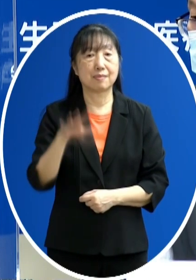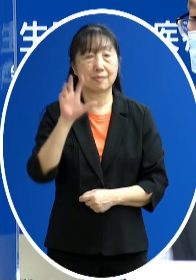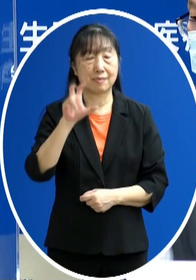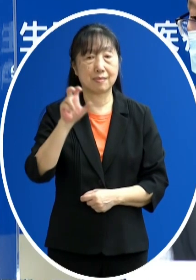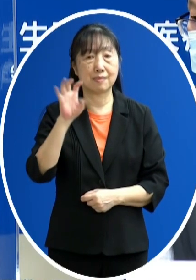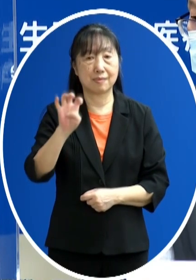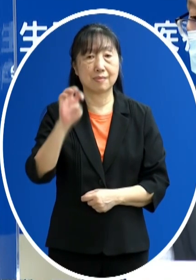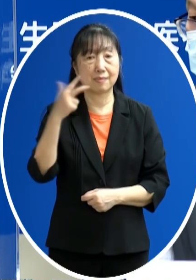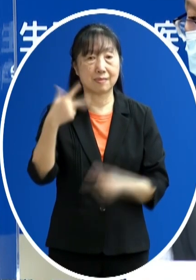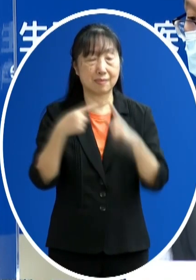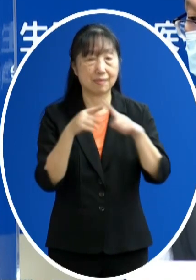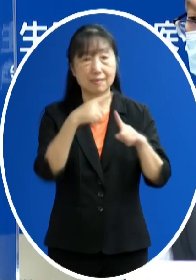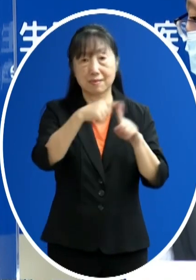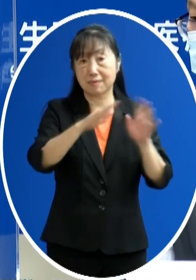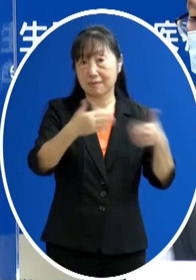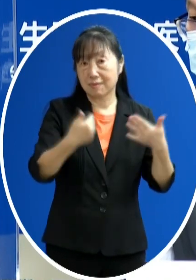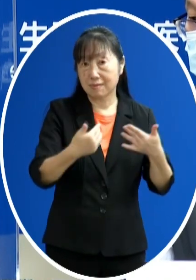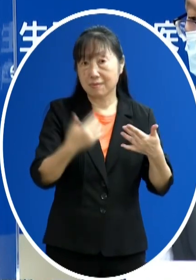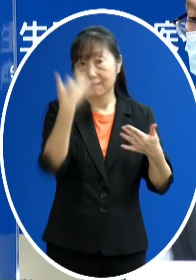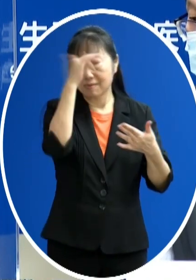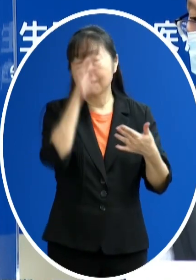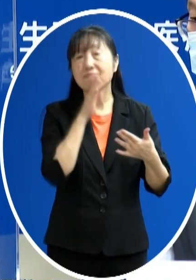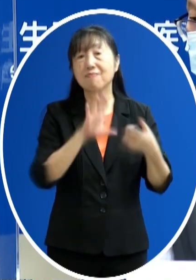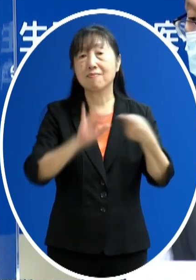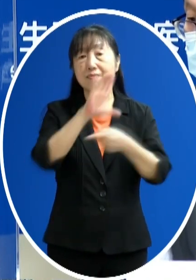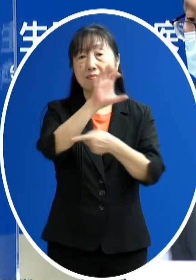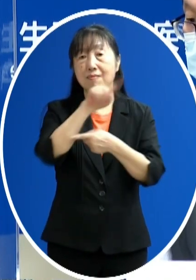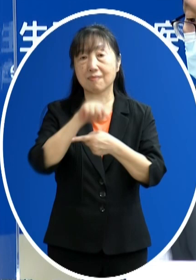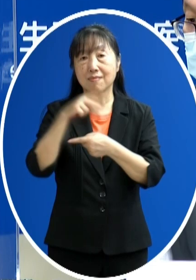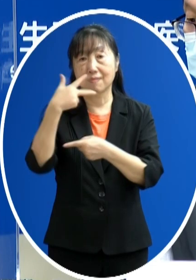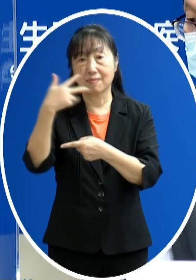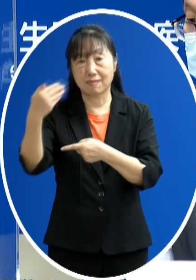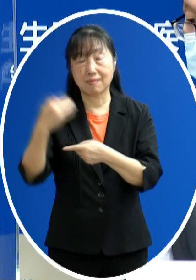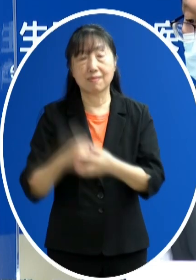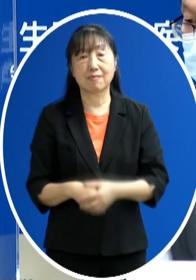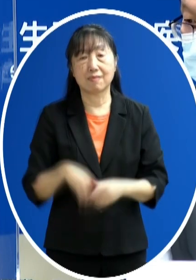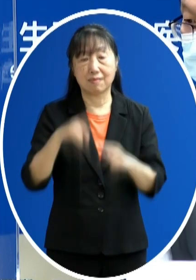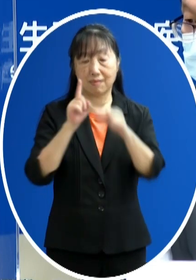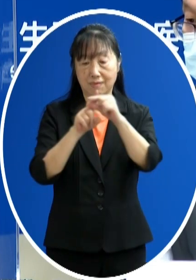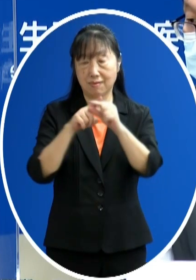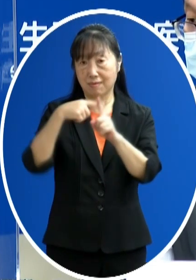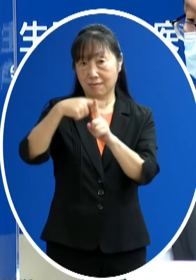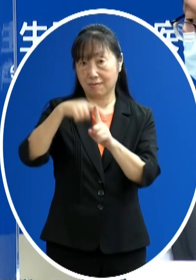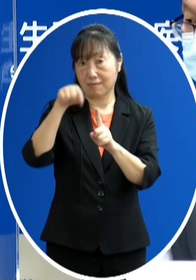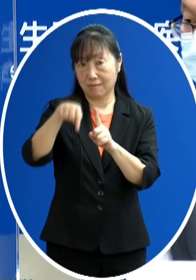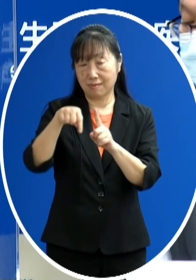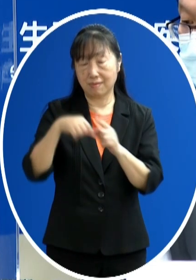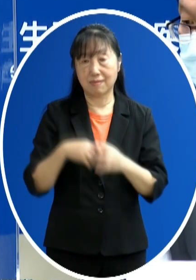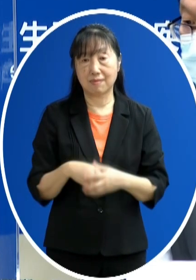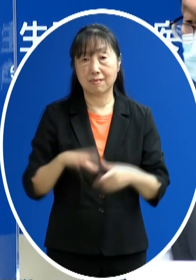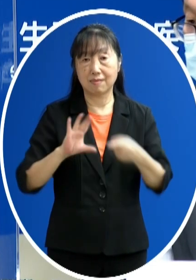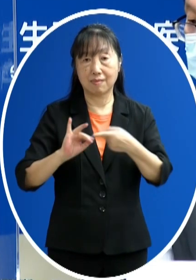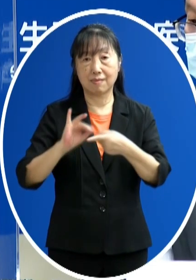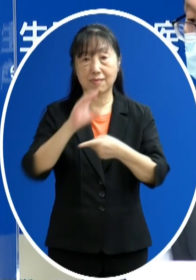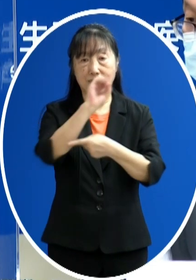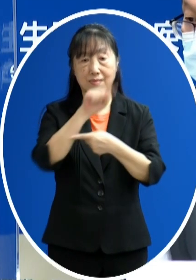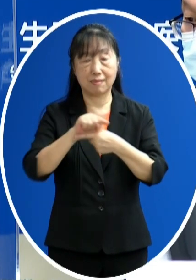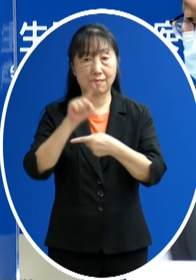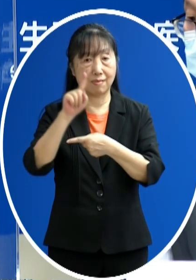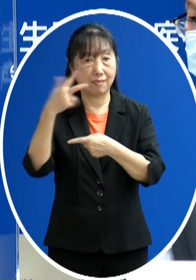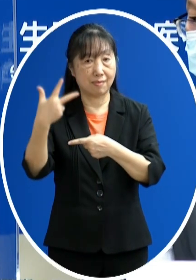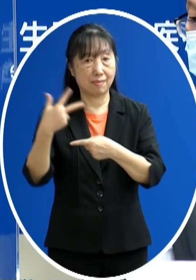那輕症無症狀的 佔了99.79%那中症的 中症的 佔了0.